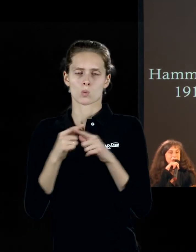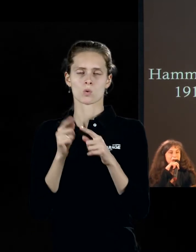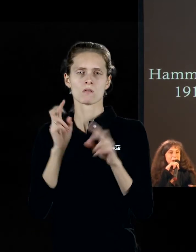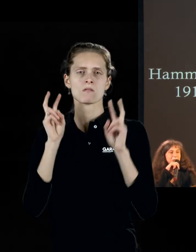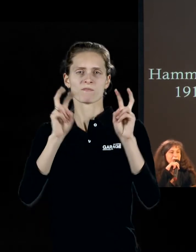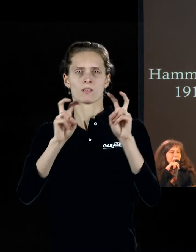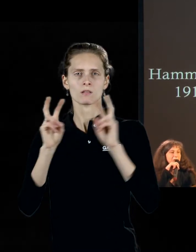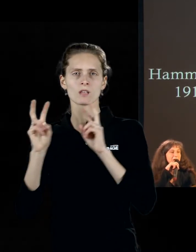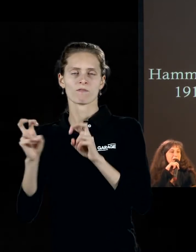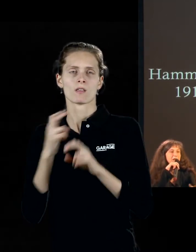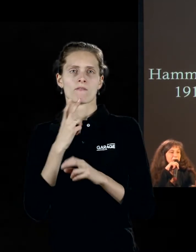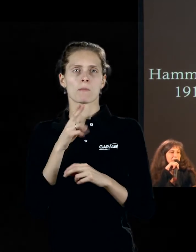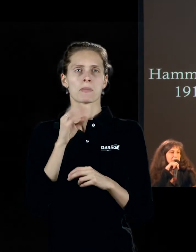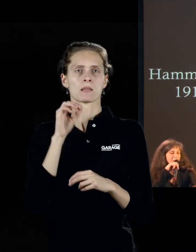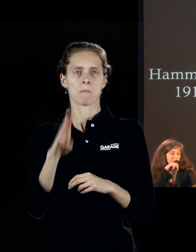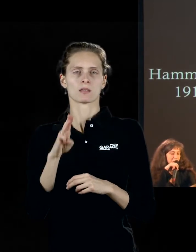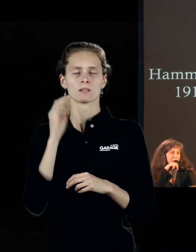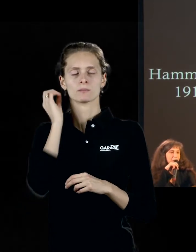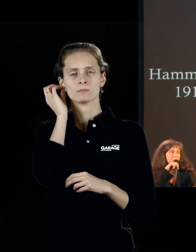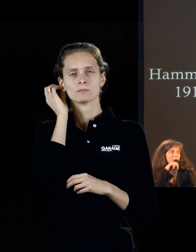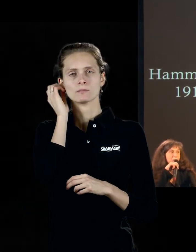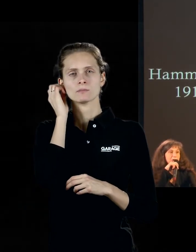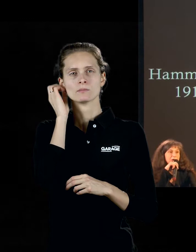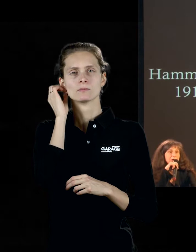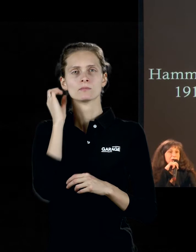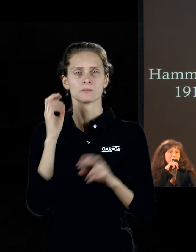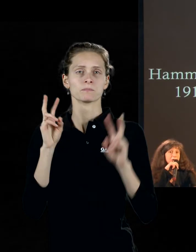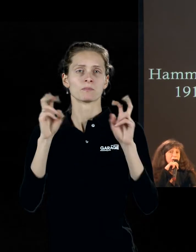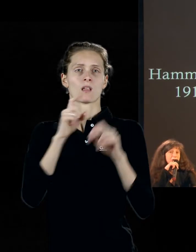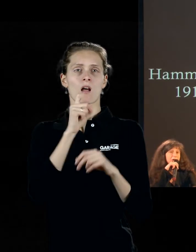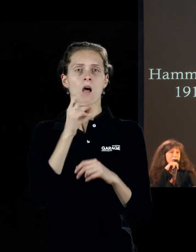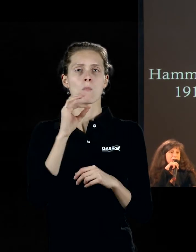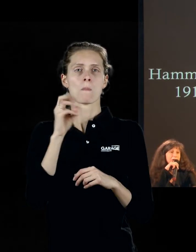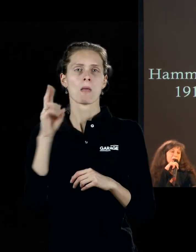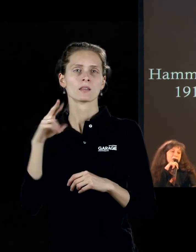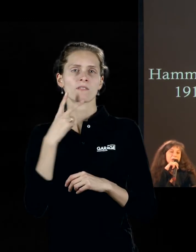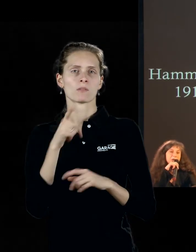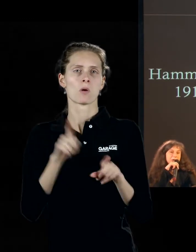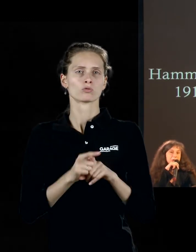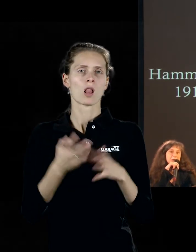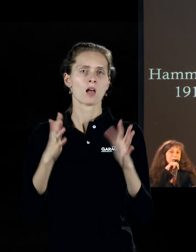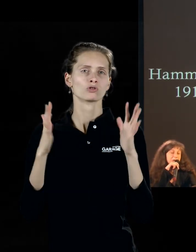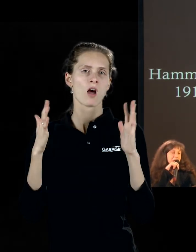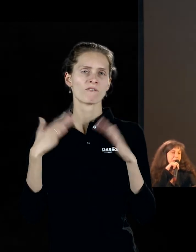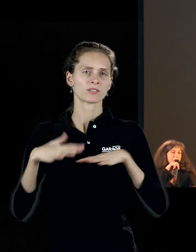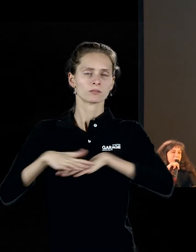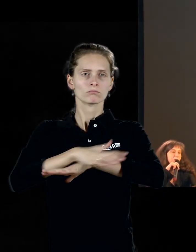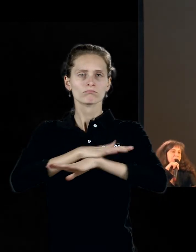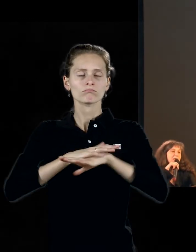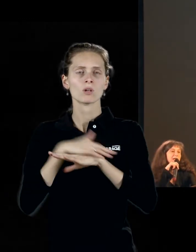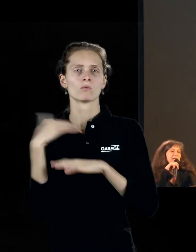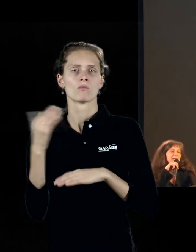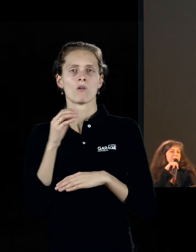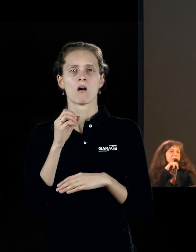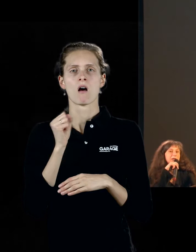считывать в них предметный мир. Вот этот самый Хамамет вполне можно прочесть, как ландшафт, да, как ландшафт арабского